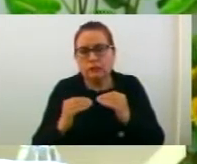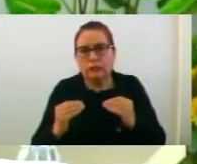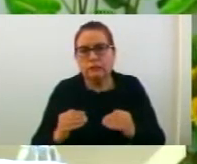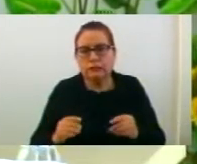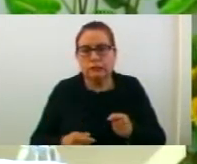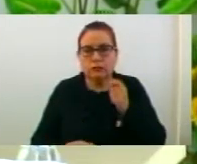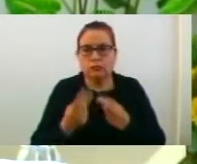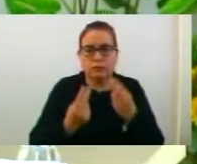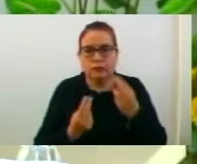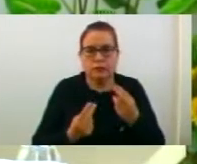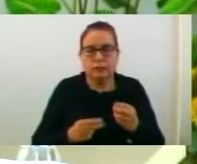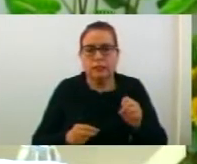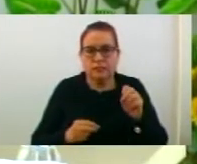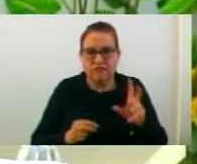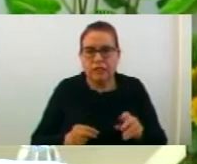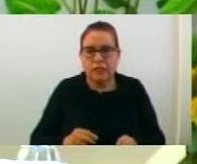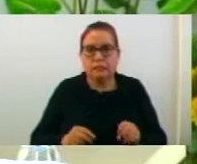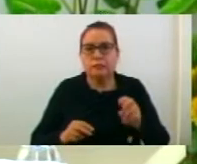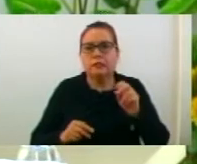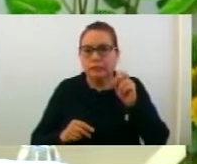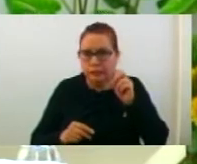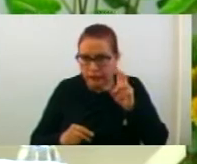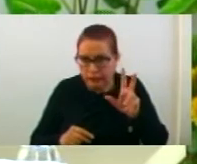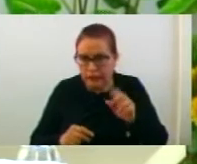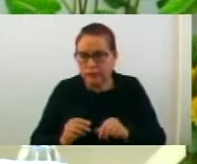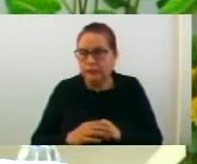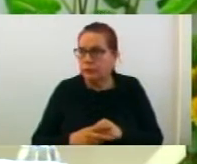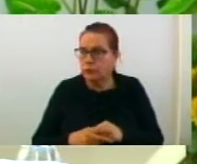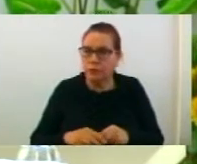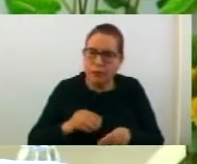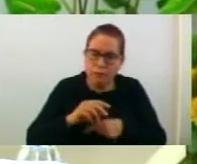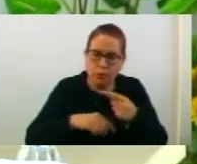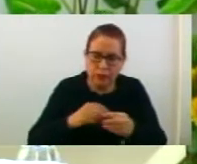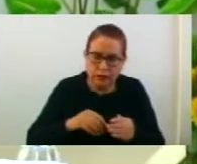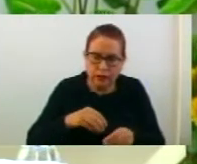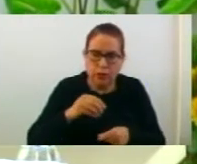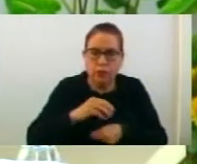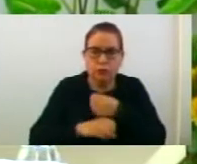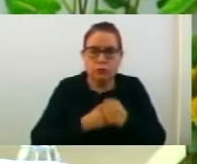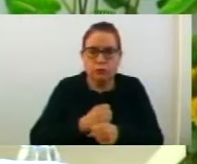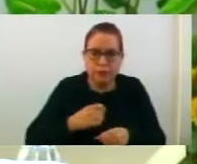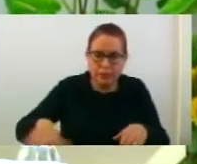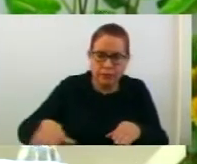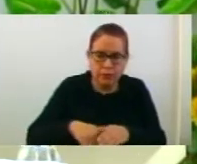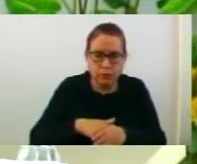води по точки со реден број 12 и 13, односно по изменената и дополнуване на годишниот план за